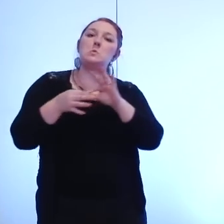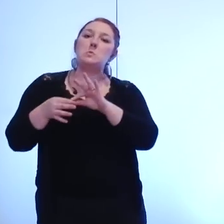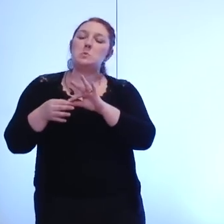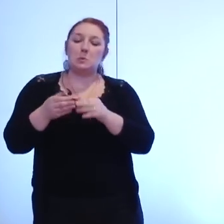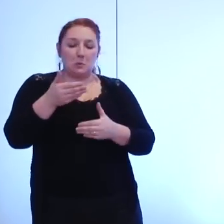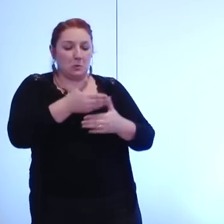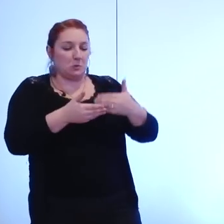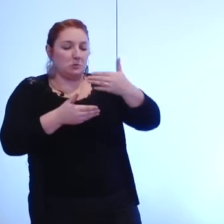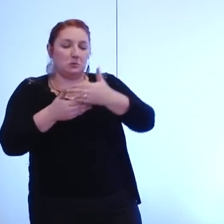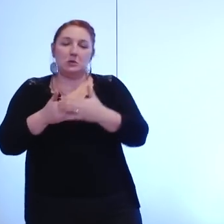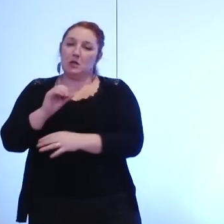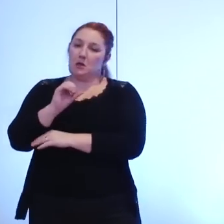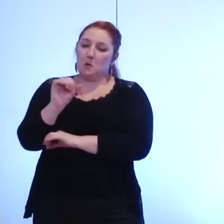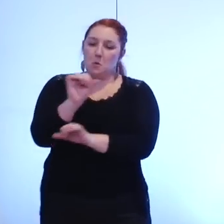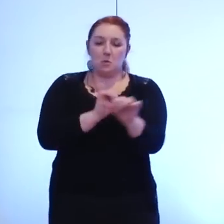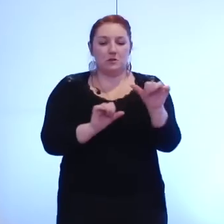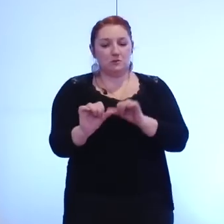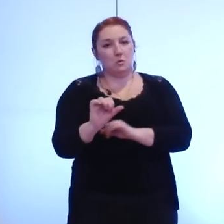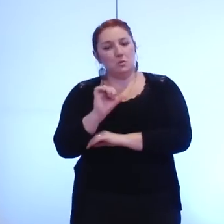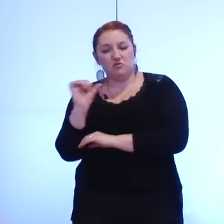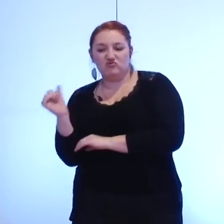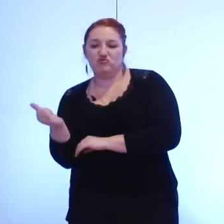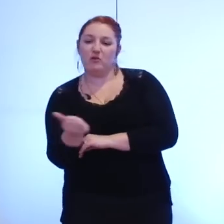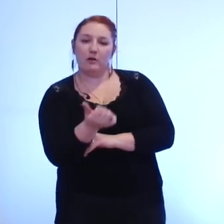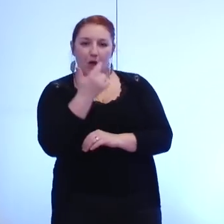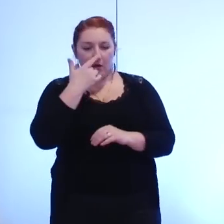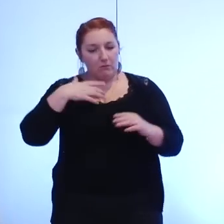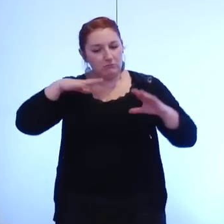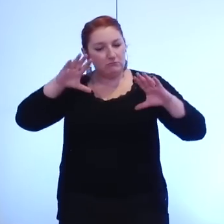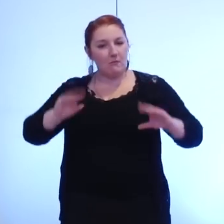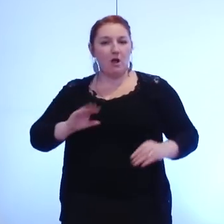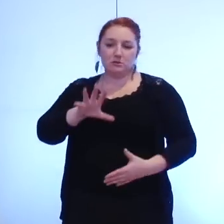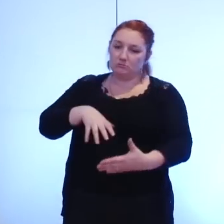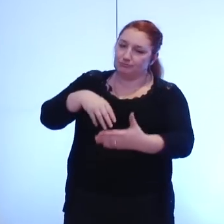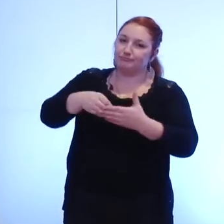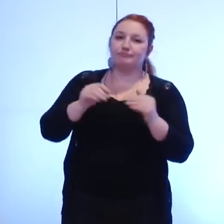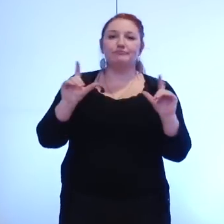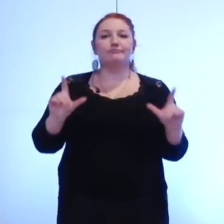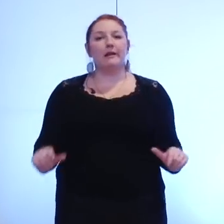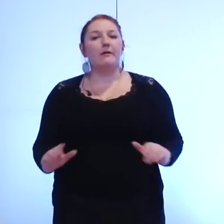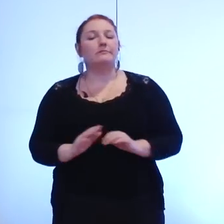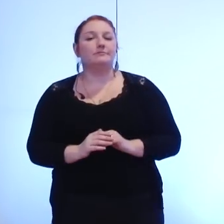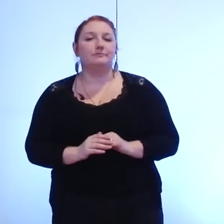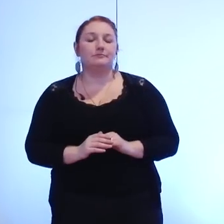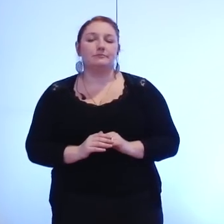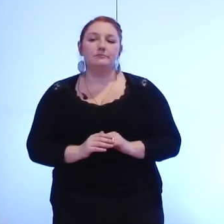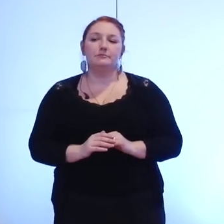chacun et chacune ne trouve pas pleinement sa place dans le processus et nous avons cette spécificité